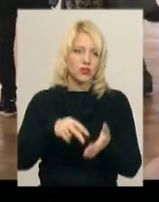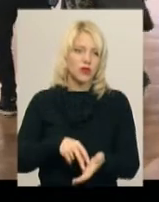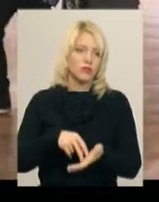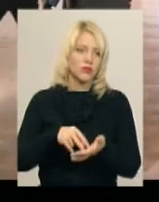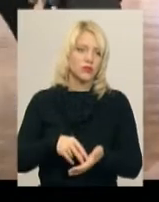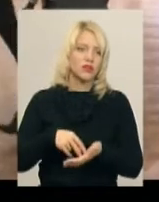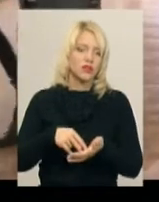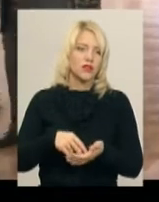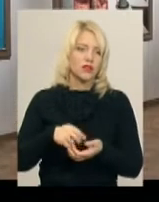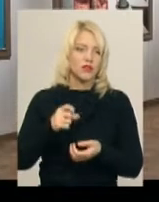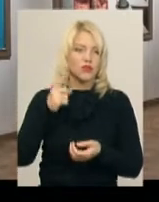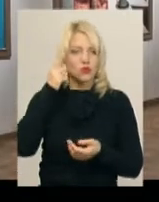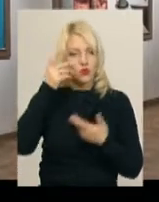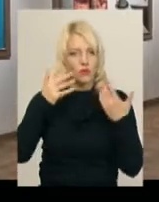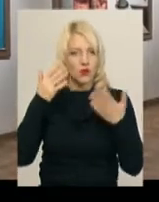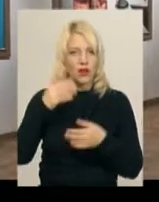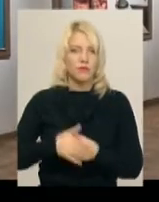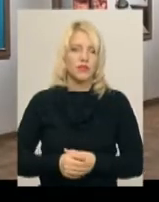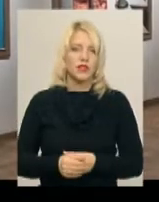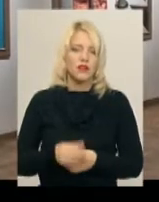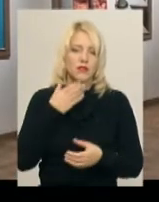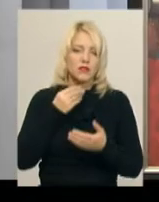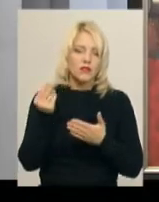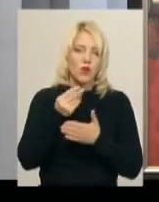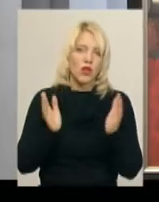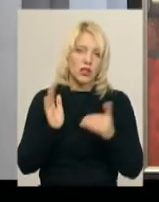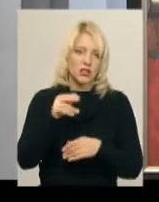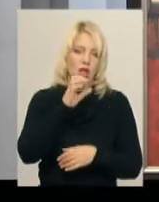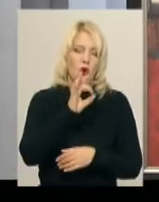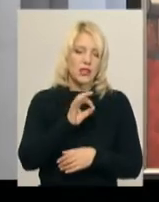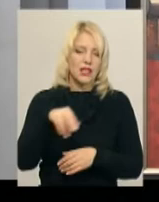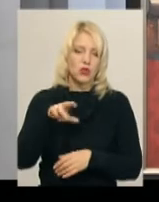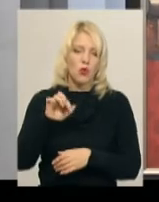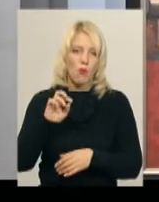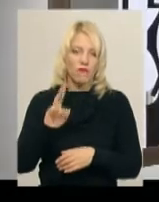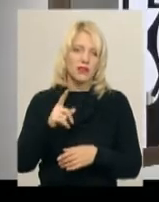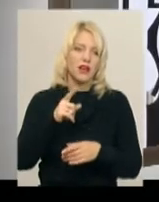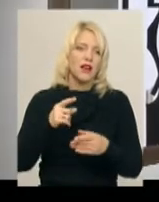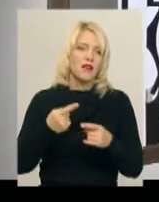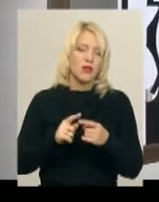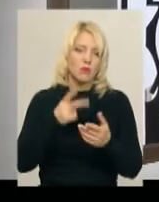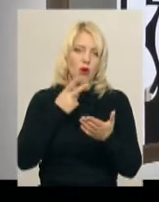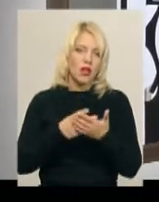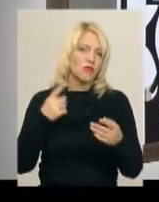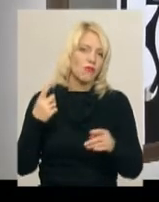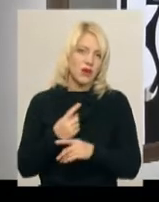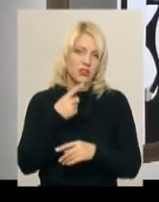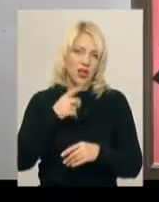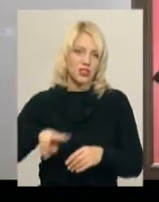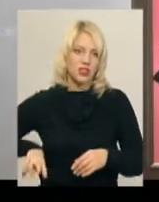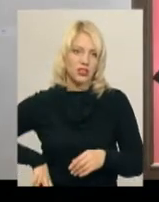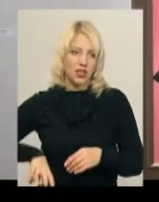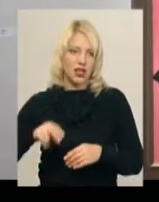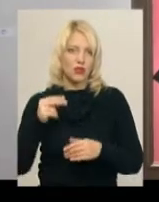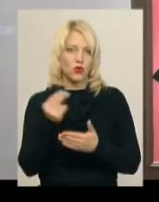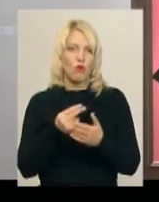з думками. Свої картини Олександр Дубовик у Хмельницькому експонує вперше, каже директор Хмельницького обласного музею Ольга